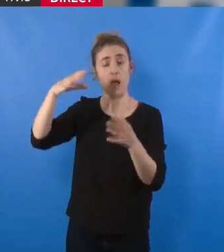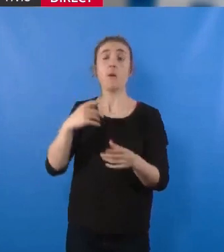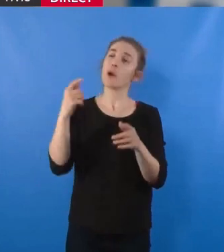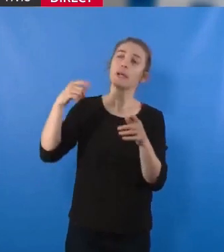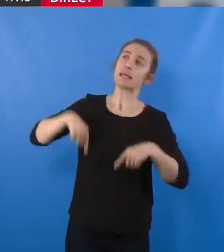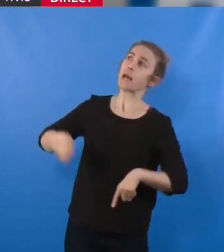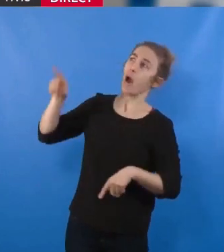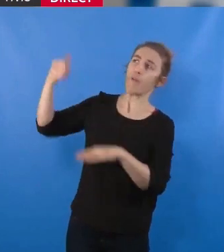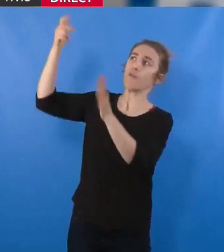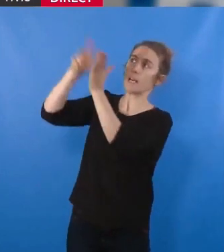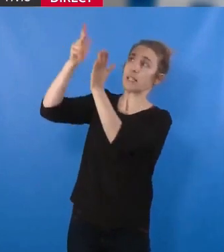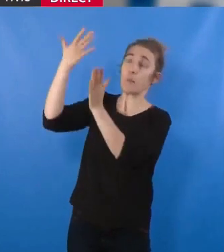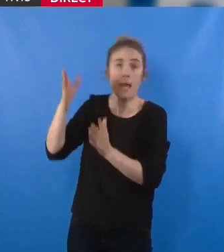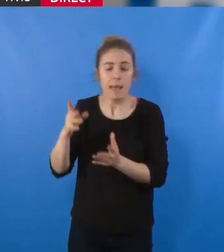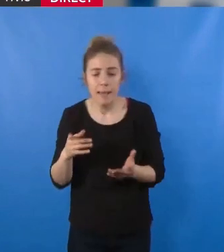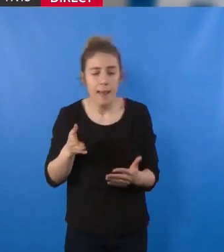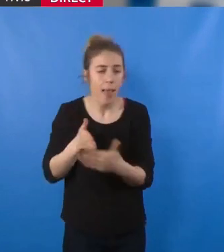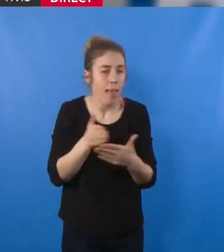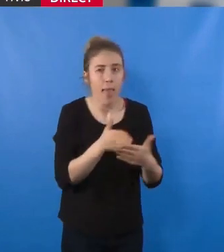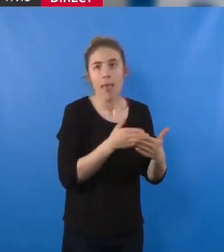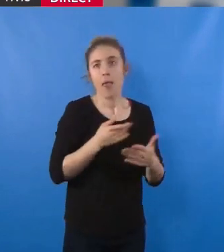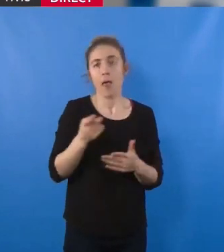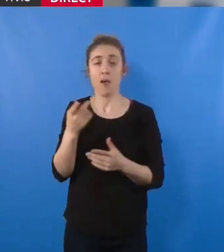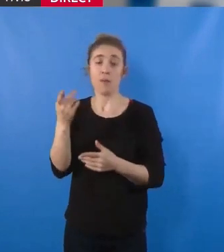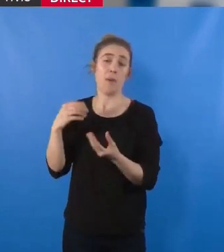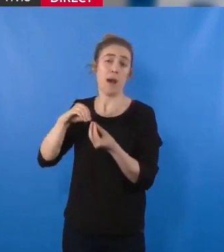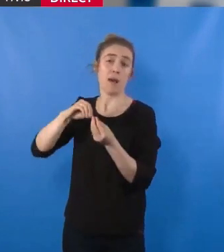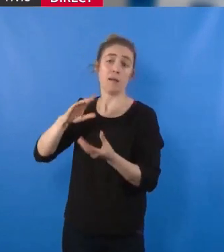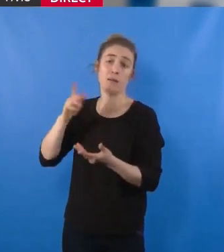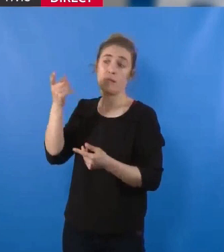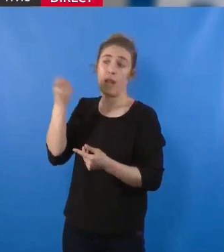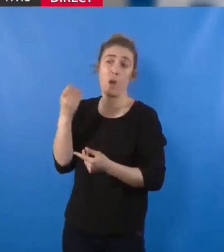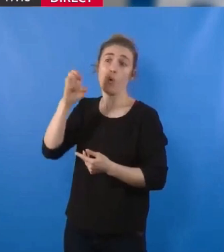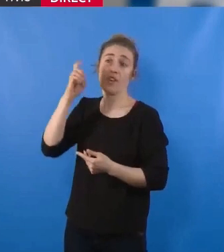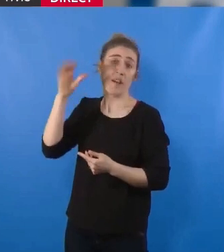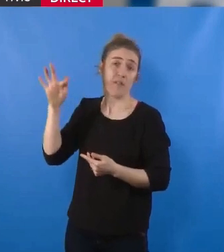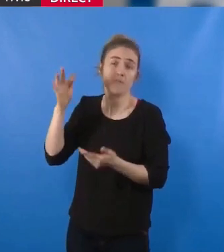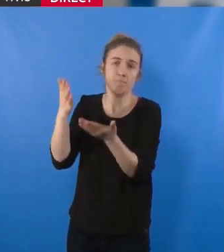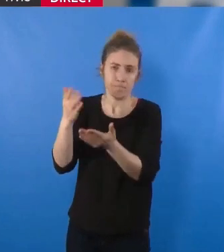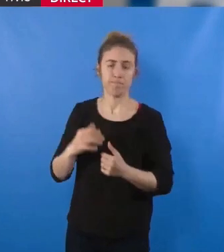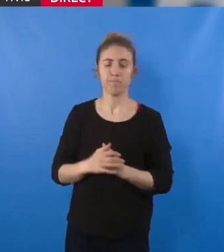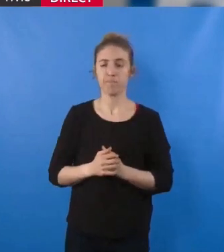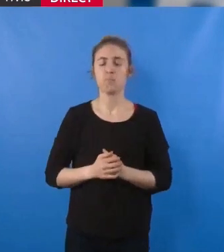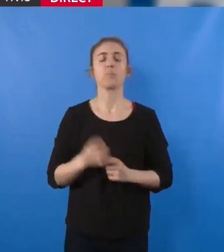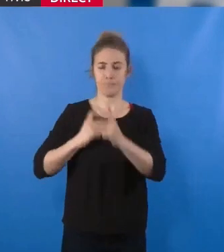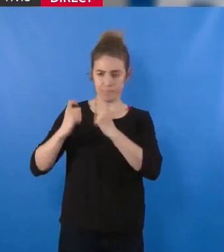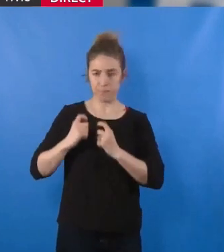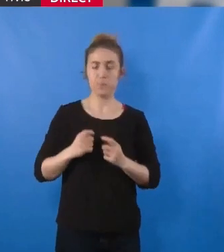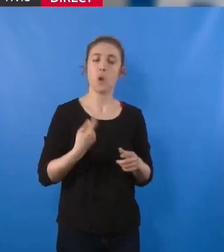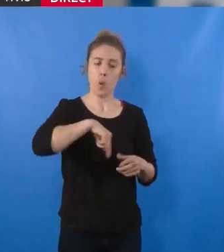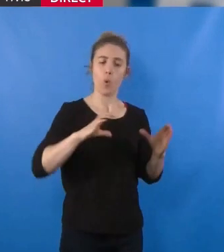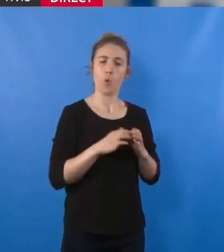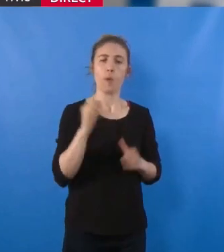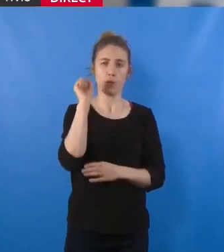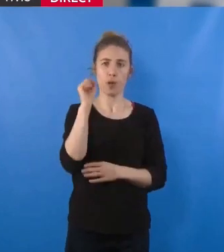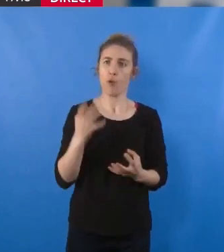bute encore aujourd'hui sur les volte-face de la direction d'EDF. Pour revenir à mon propos initial, les communistes défendent un